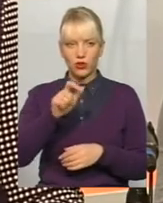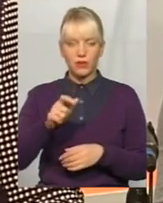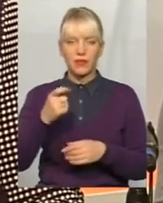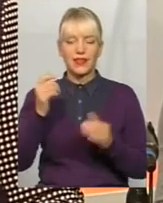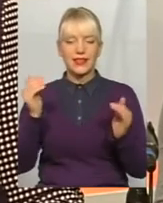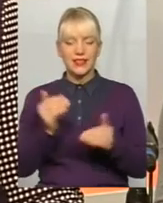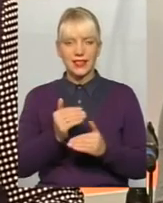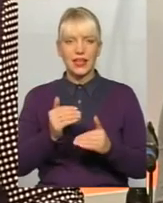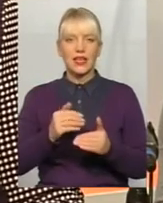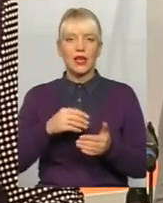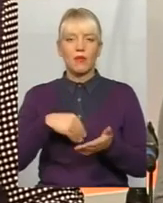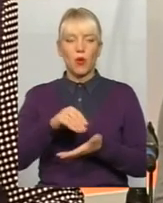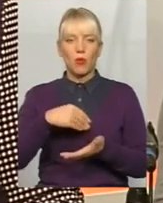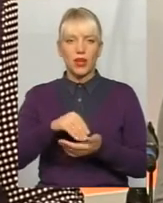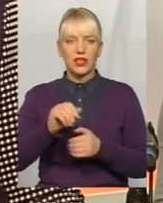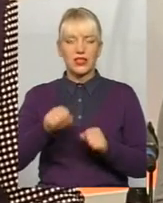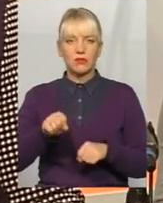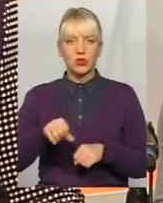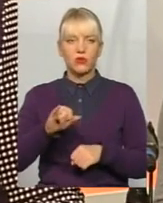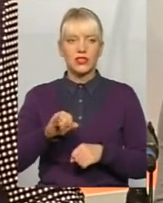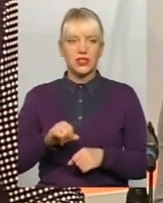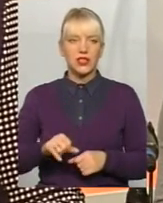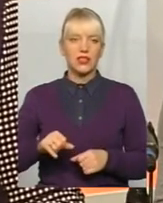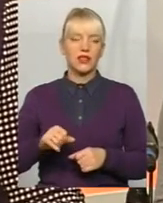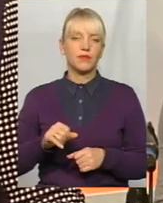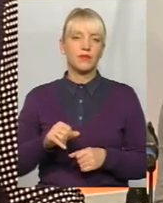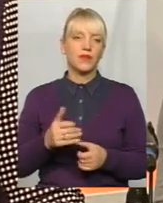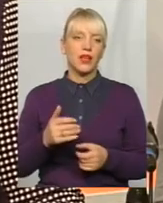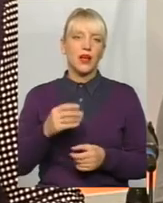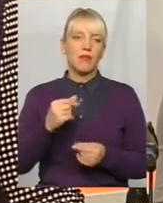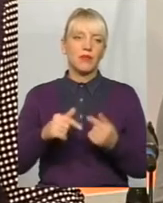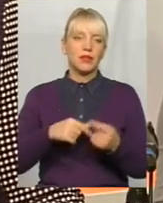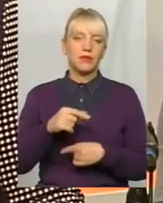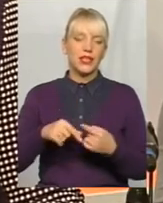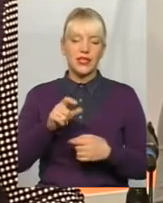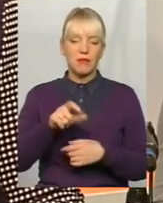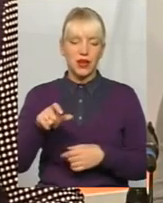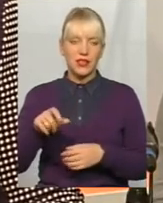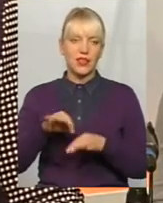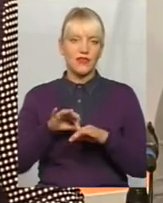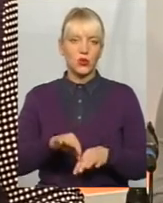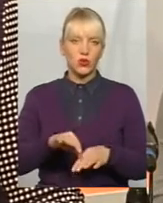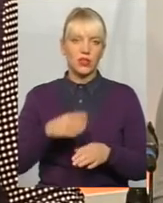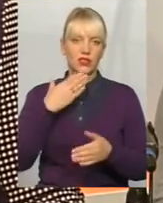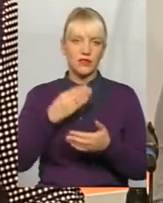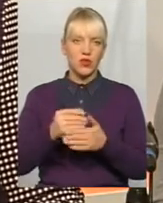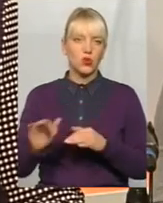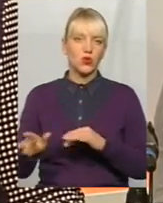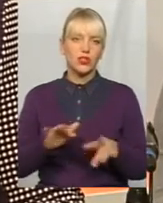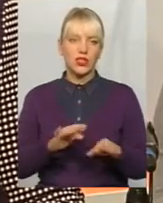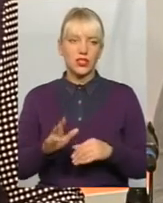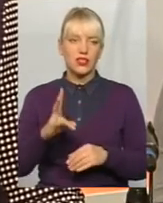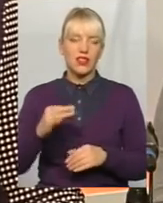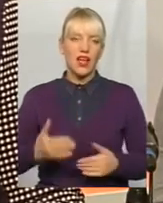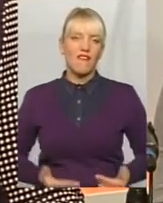покупательна способності, і, соответственно, предпринимателі ведуть свою таку, на